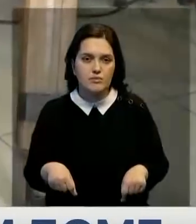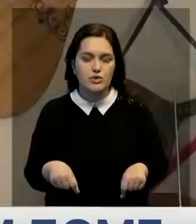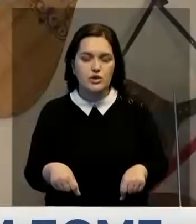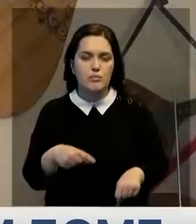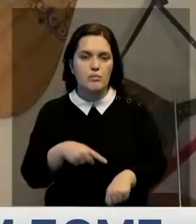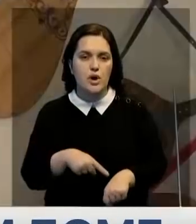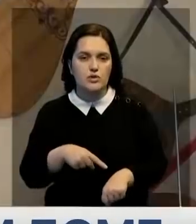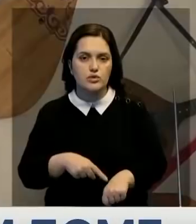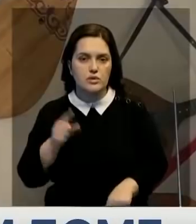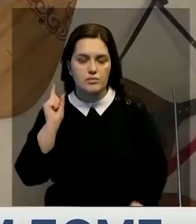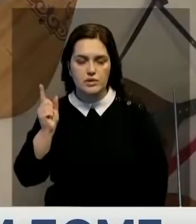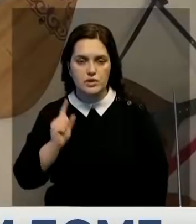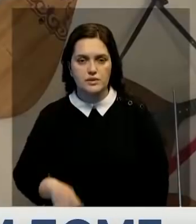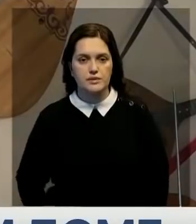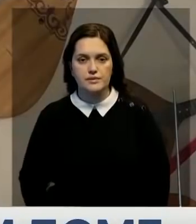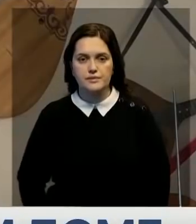прошлое.